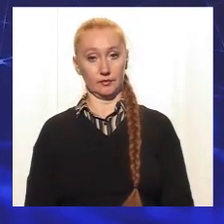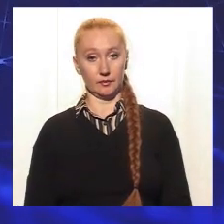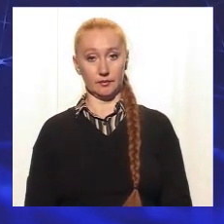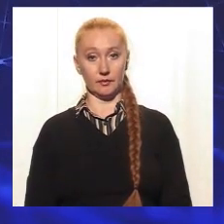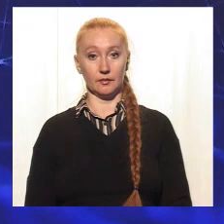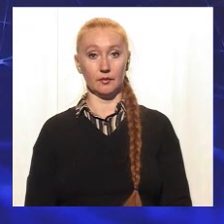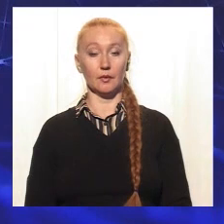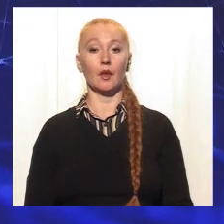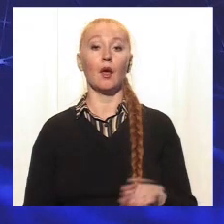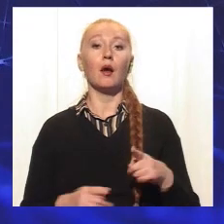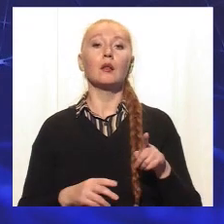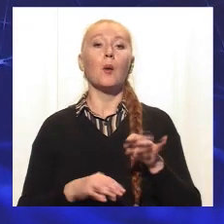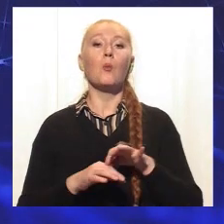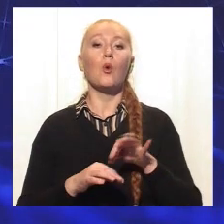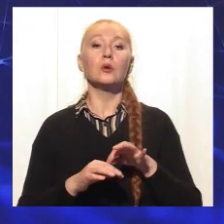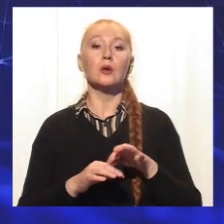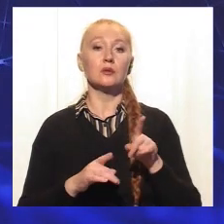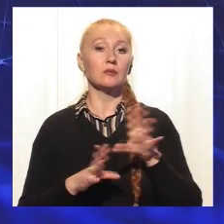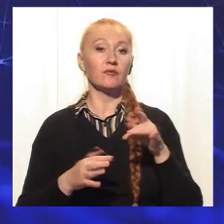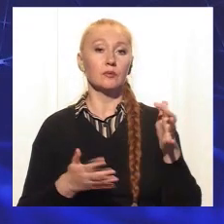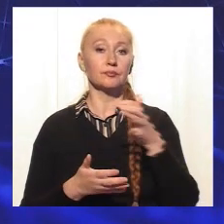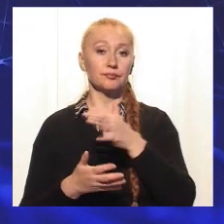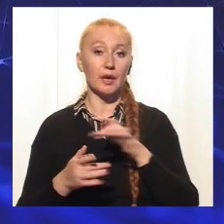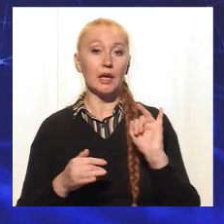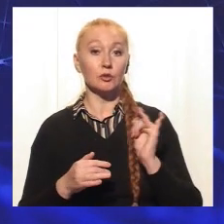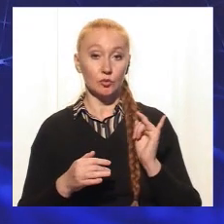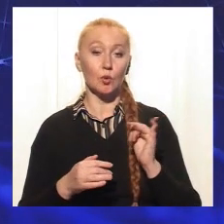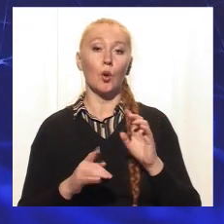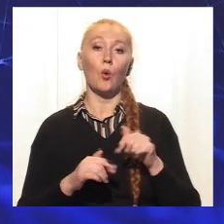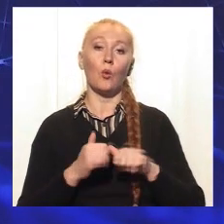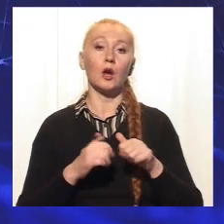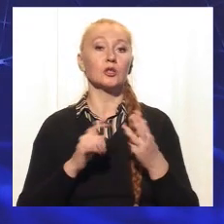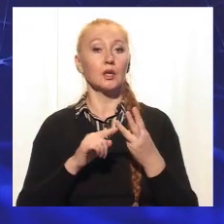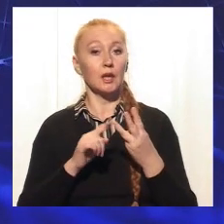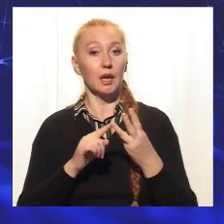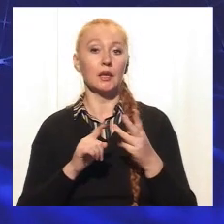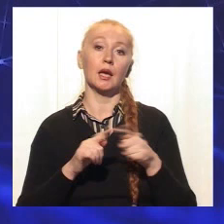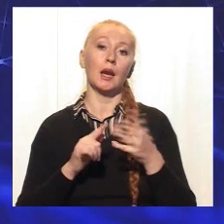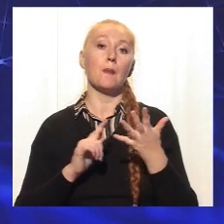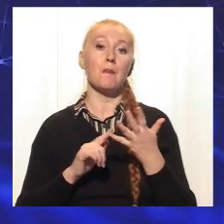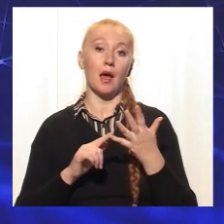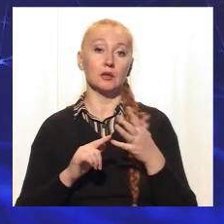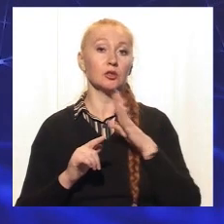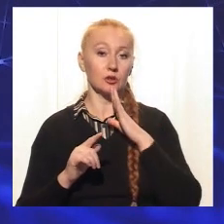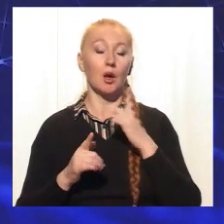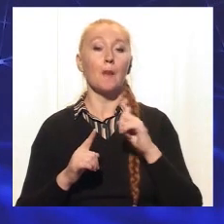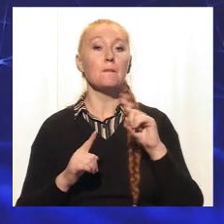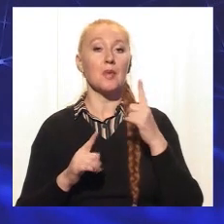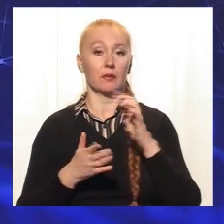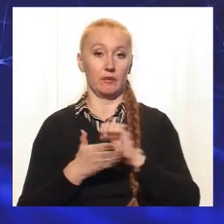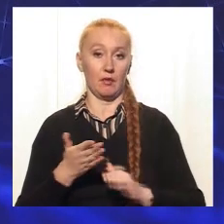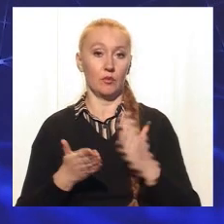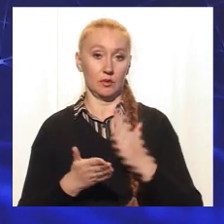при зборі анамнеза у кожні, мабуть, третій, п'ятій жінки завжди є преривання першої